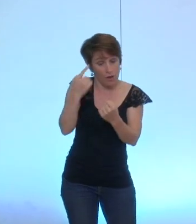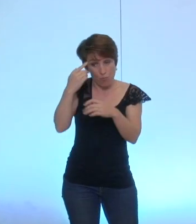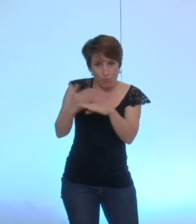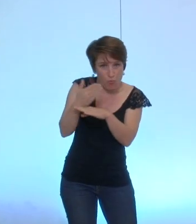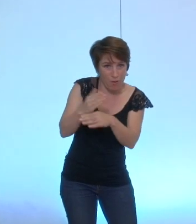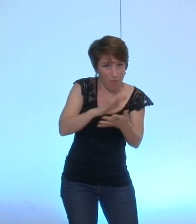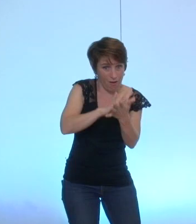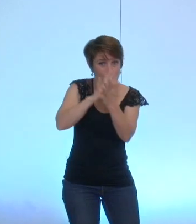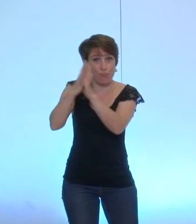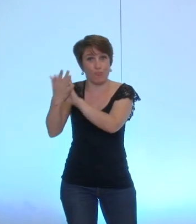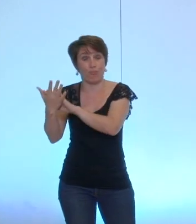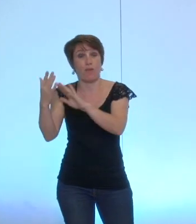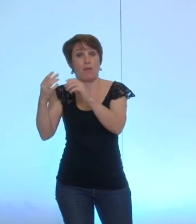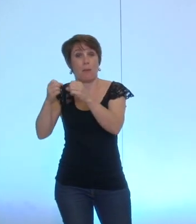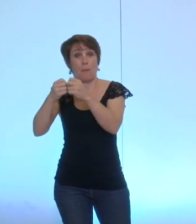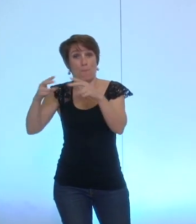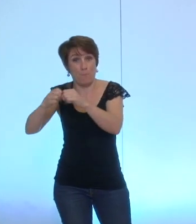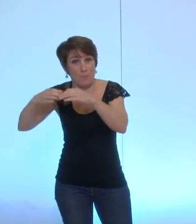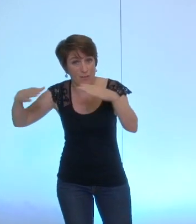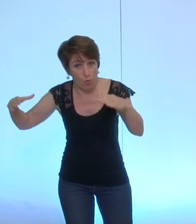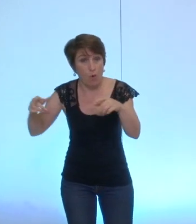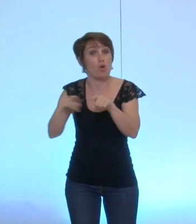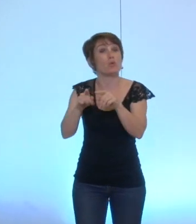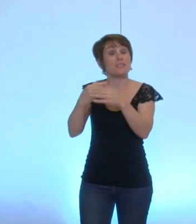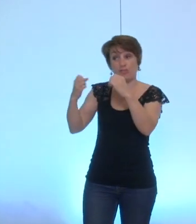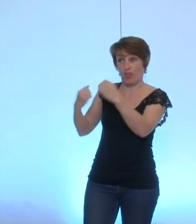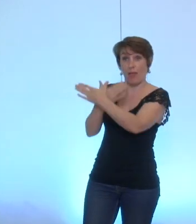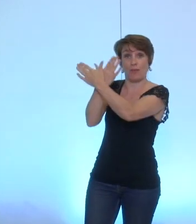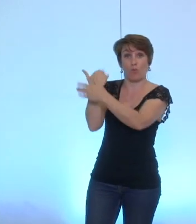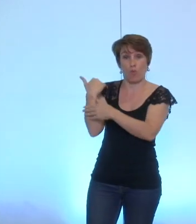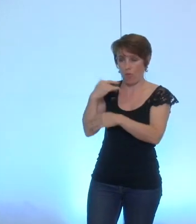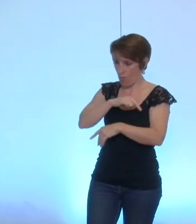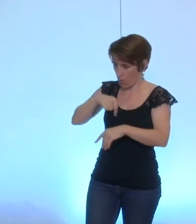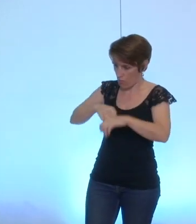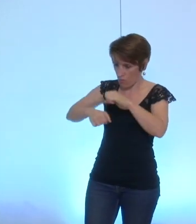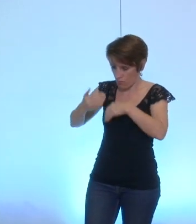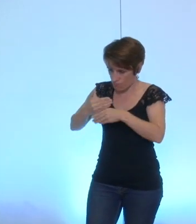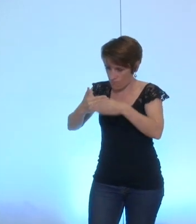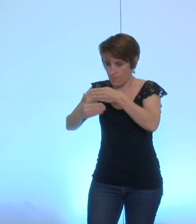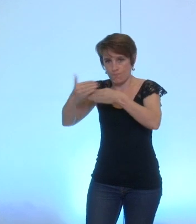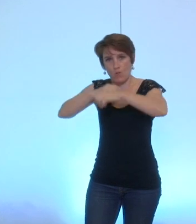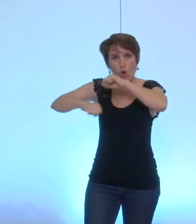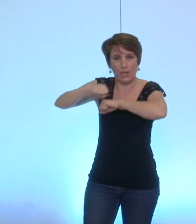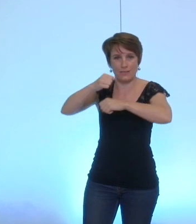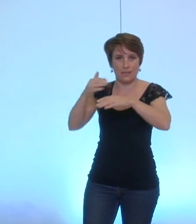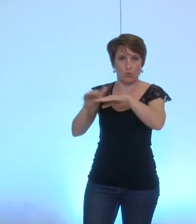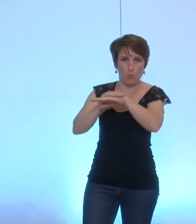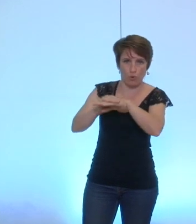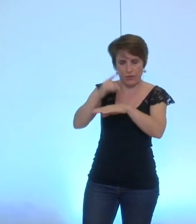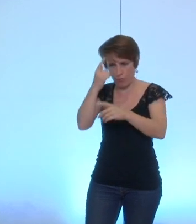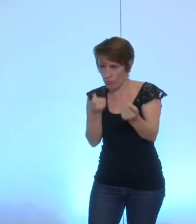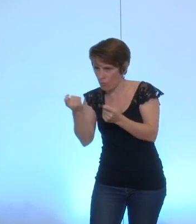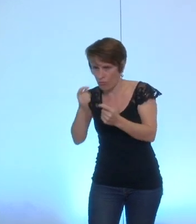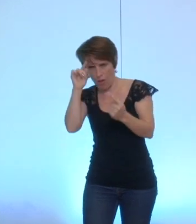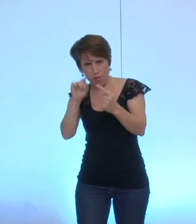effectivement nous avons pris le temps au sein de la métropole de construire l'organisation politique qui nous permet de mettre en oeuvre des sujets forts